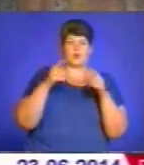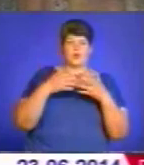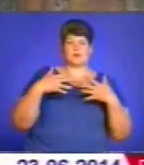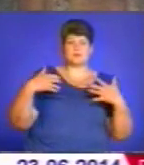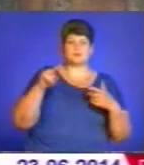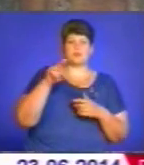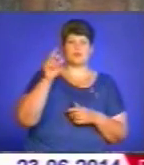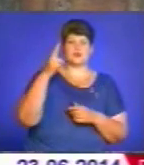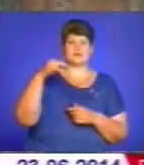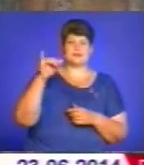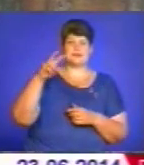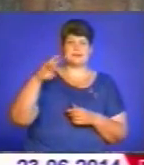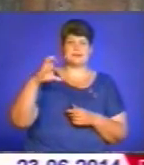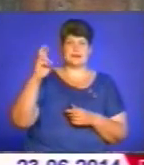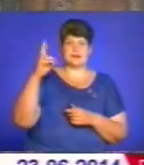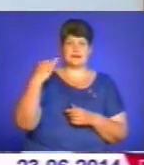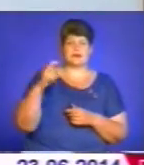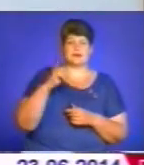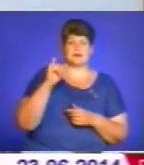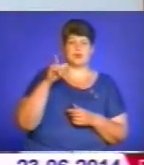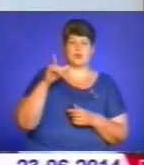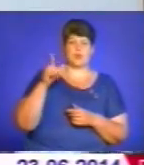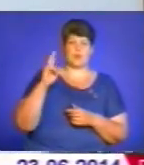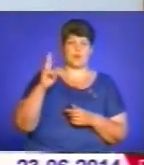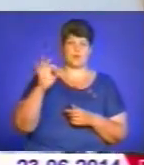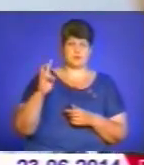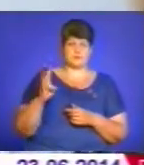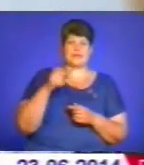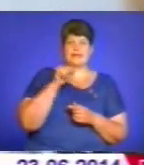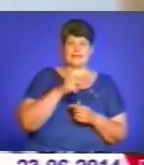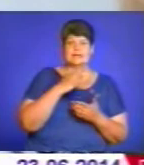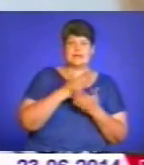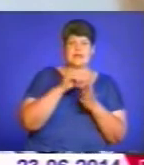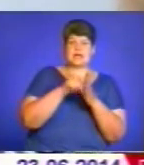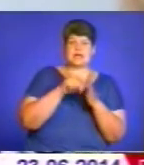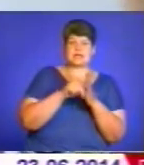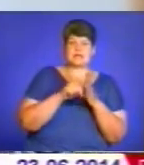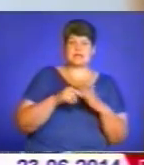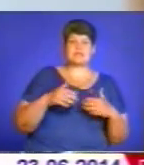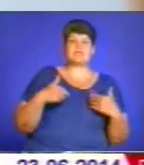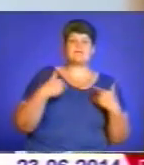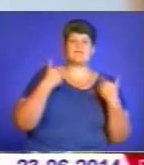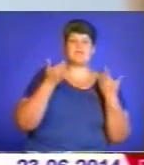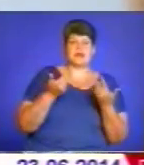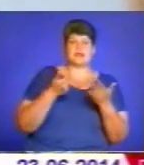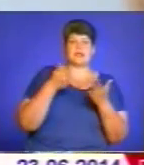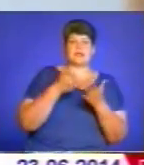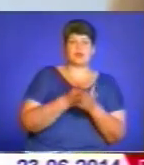кількість з роками виросла до сотні. Для них є характерним, по-перше, звернення до